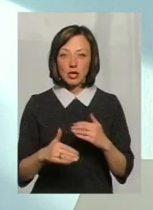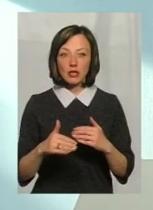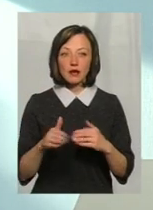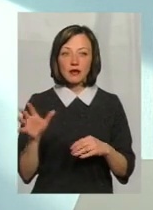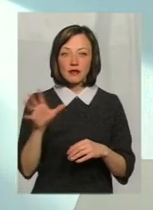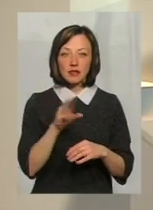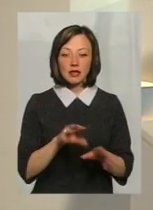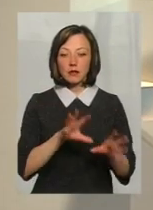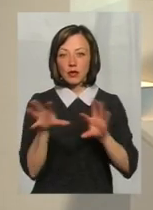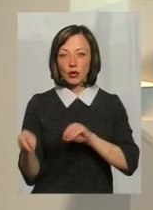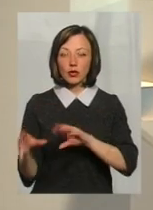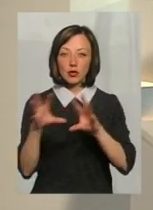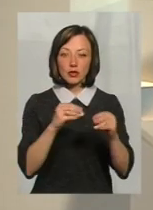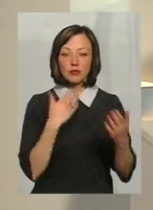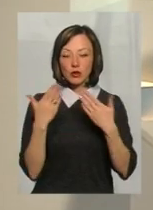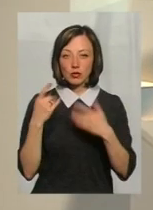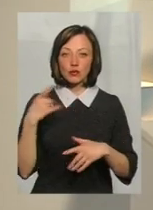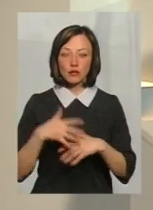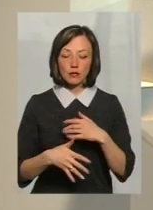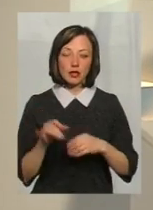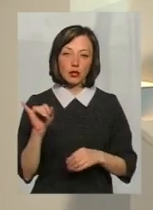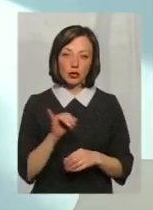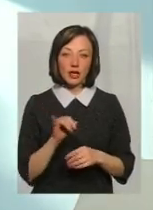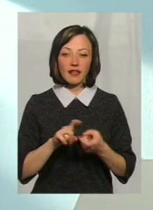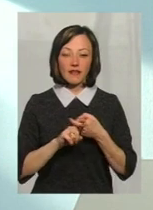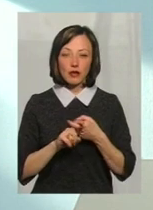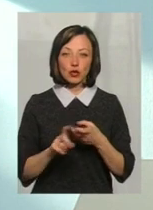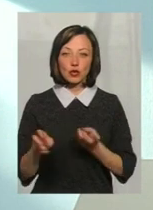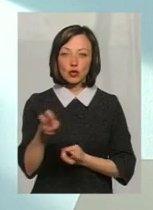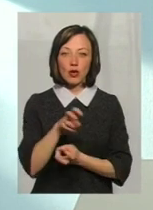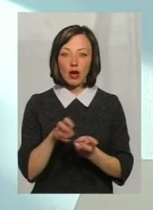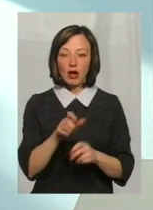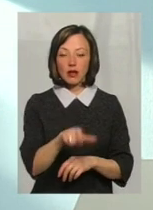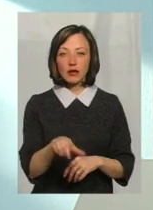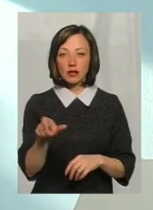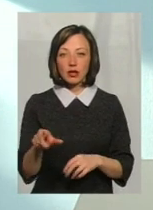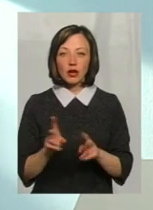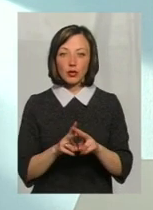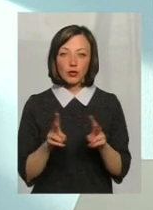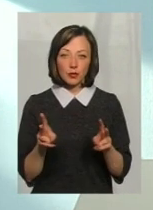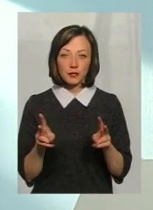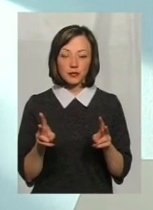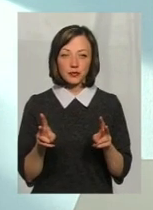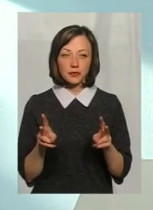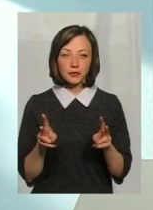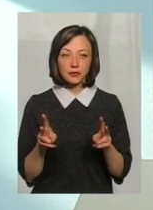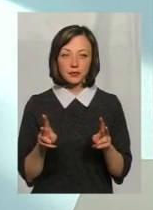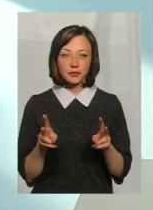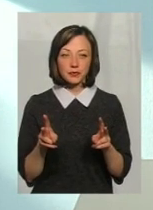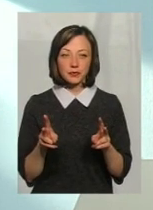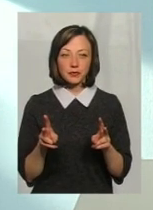тож всі ж мігрують, всі спілкуються, зрозуміло, так, і вірус шукає тих, значить, людей,